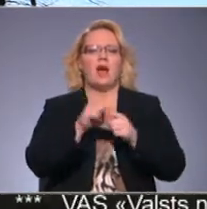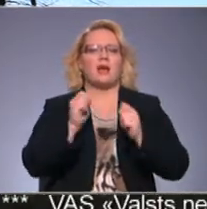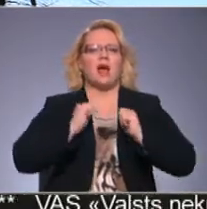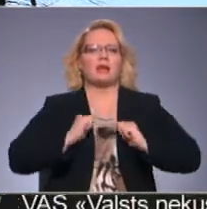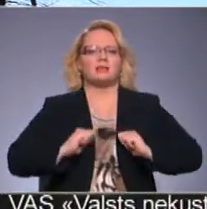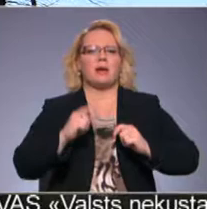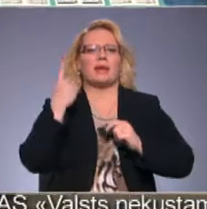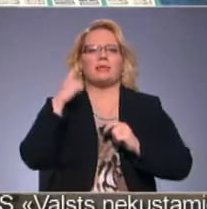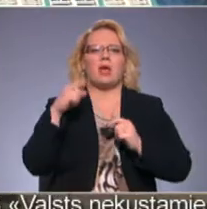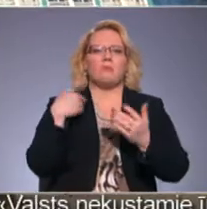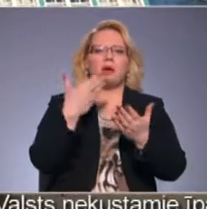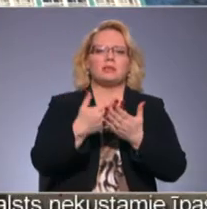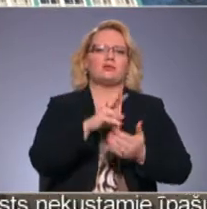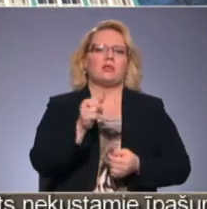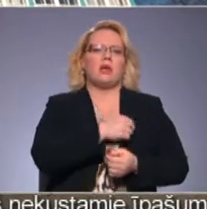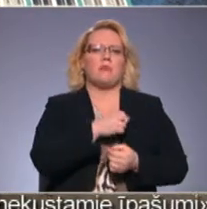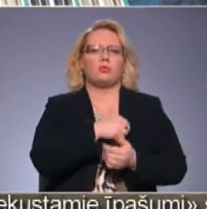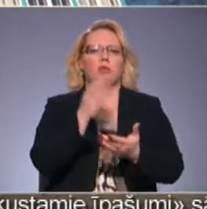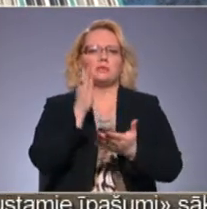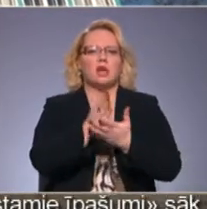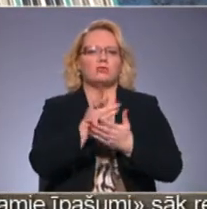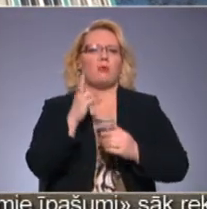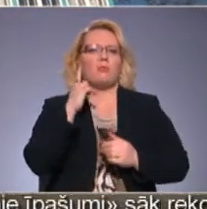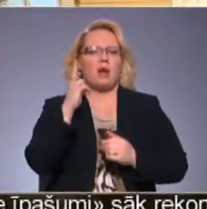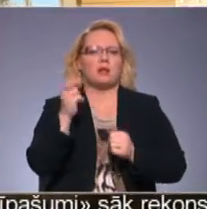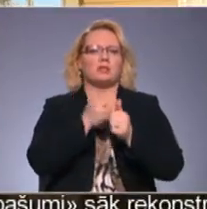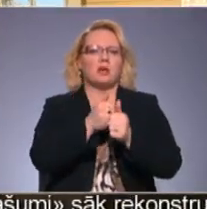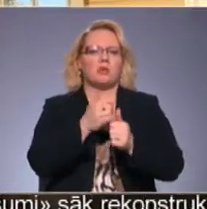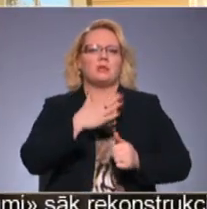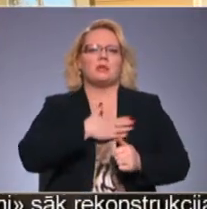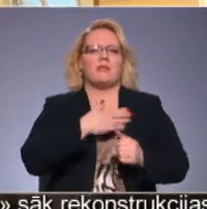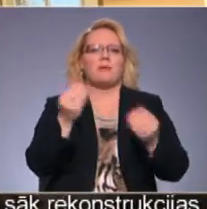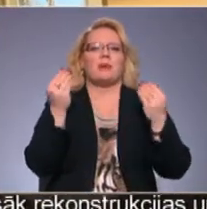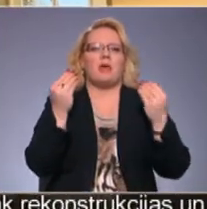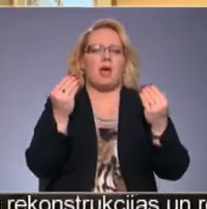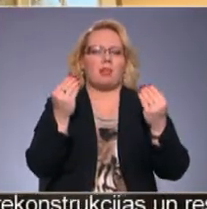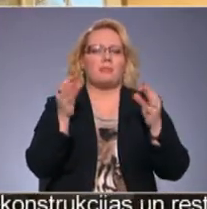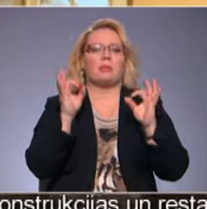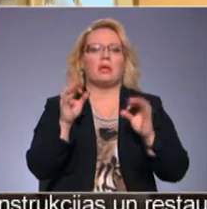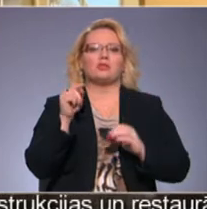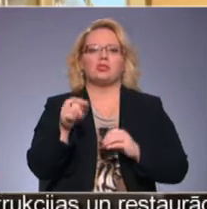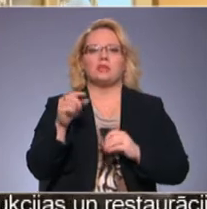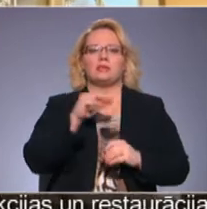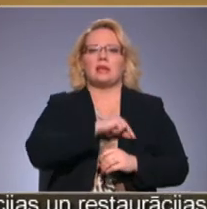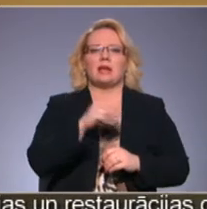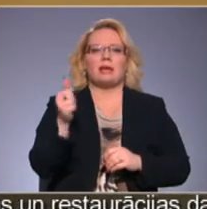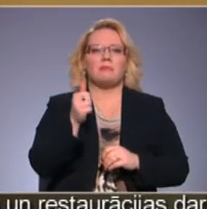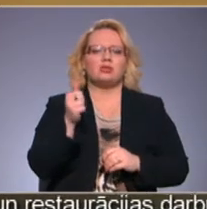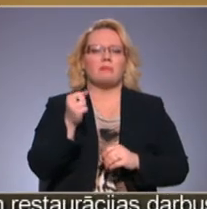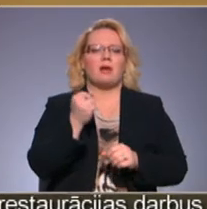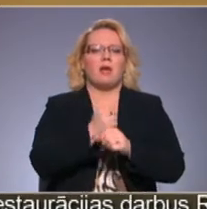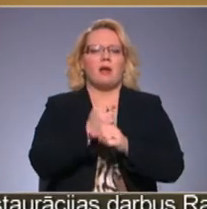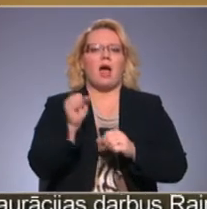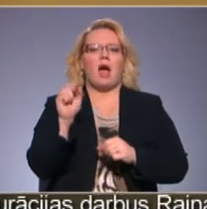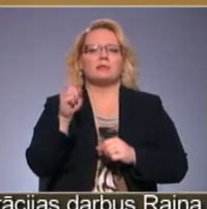ideju pasniegšanu Nebaidoties tiešumu un pārliecinoši sakojot saviem ideāliem Tieši šīs īpašības Aspāziju dar tik